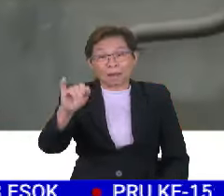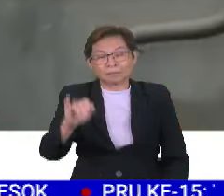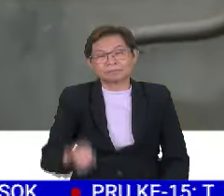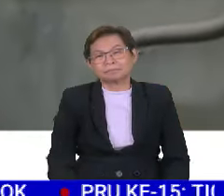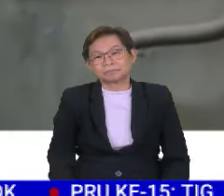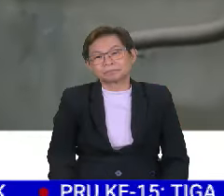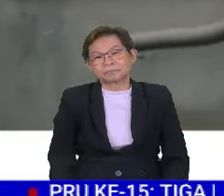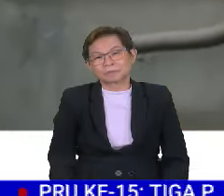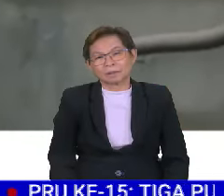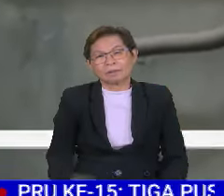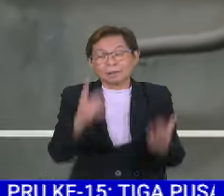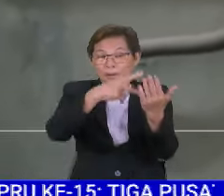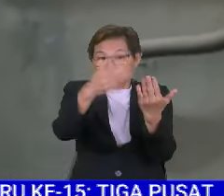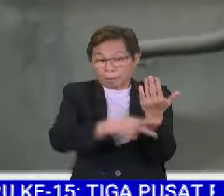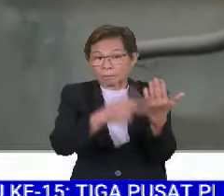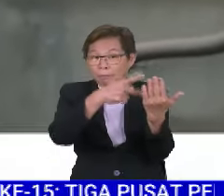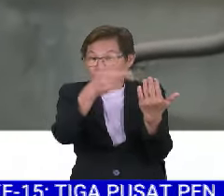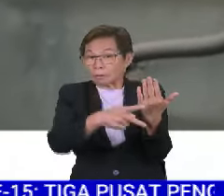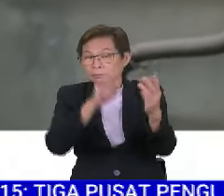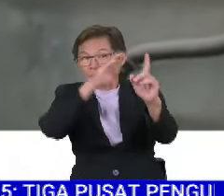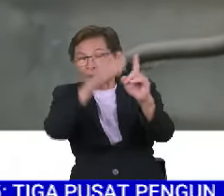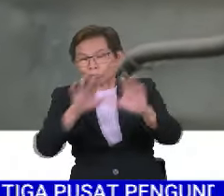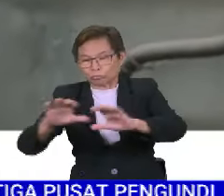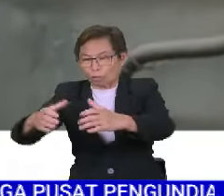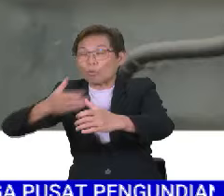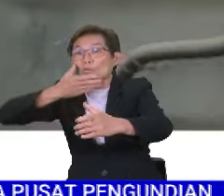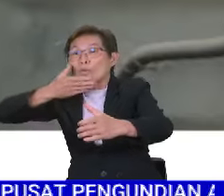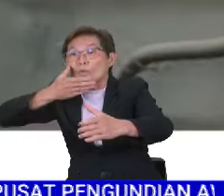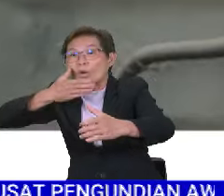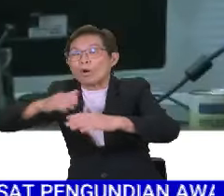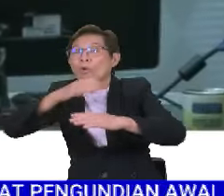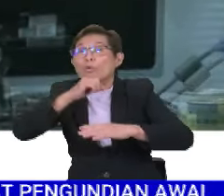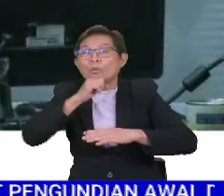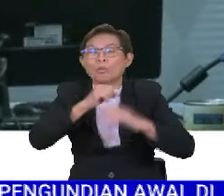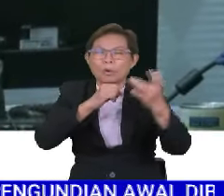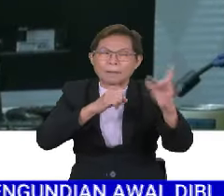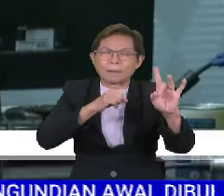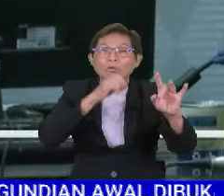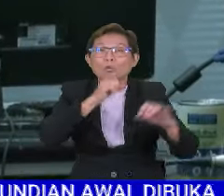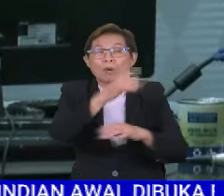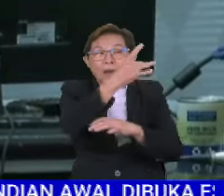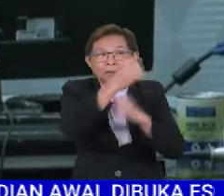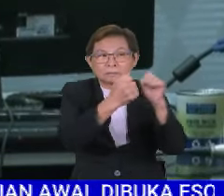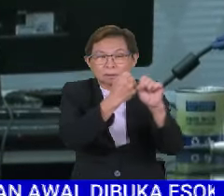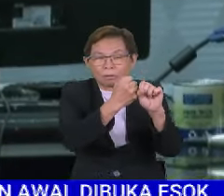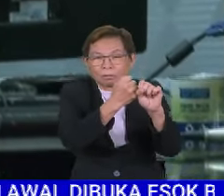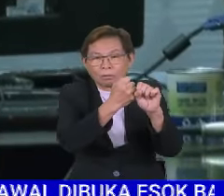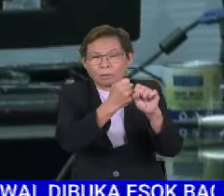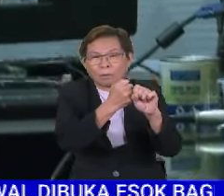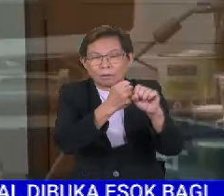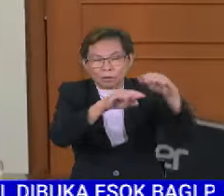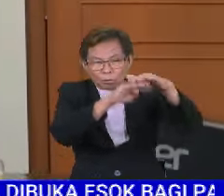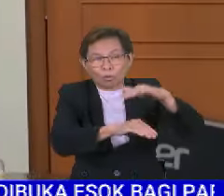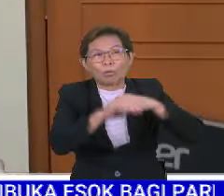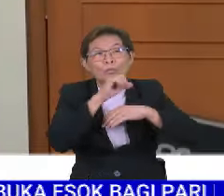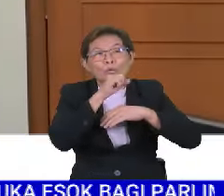juga sebenarnya adalah mensasarkan golongan-golongan belia di bawah umur 18 tahun dan sehingga 35